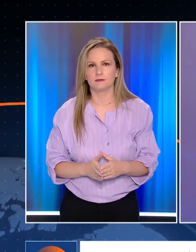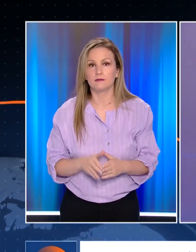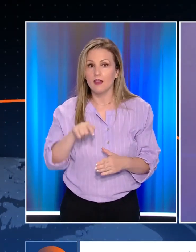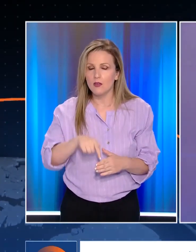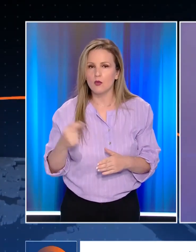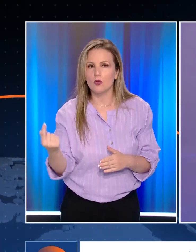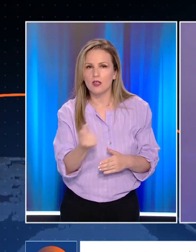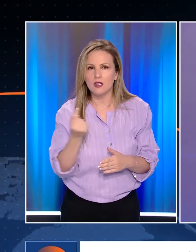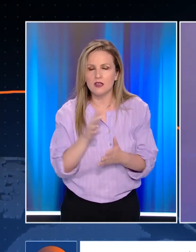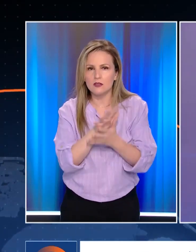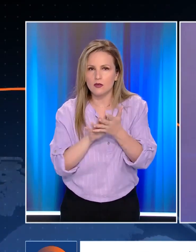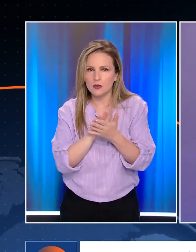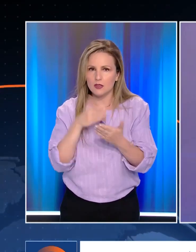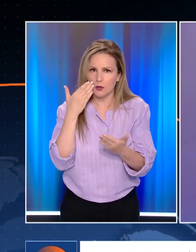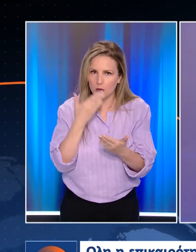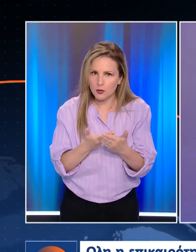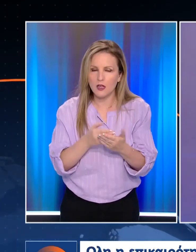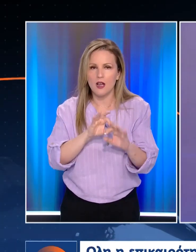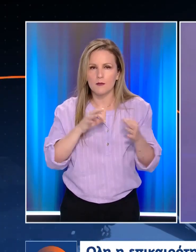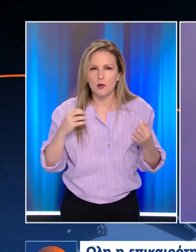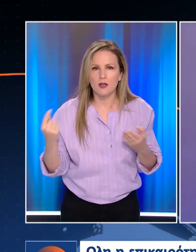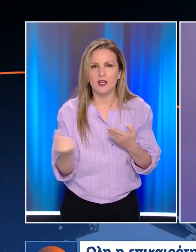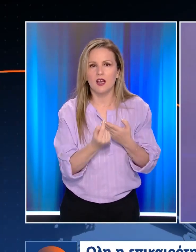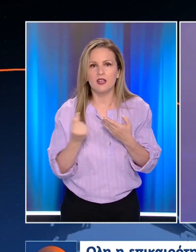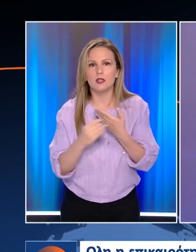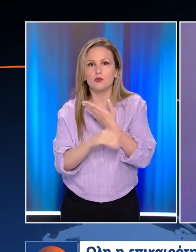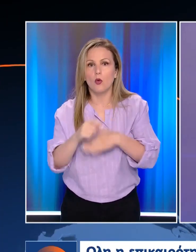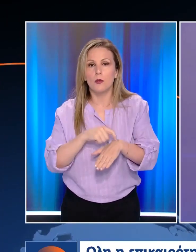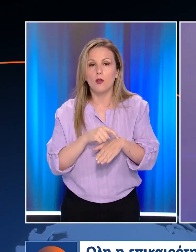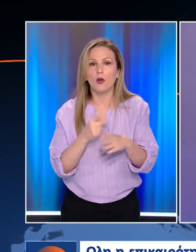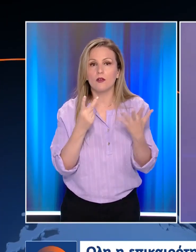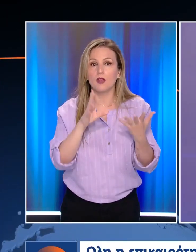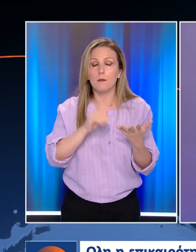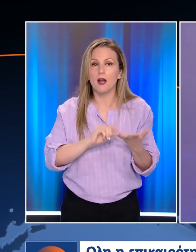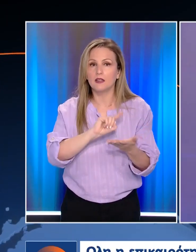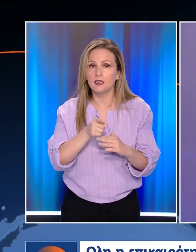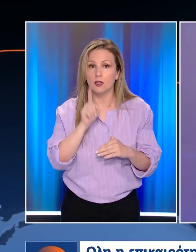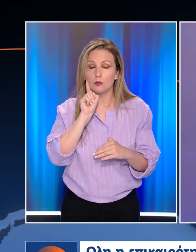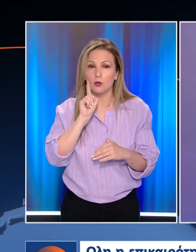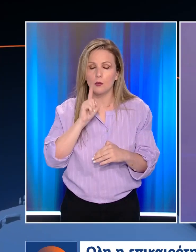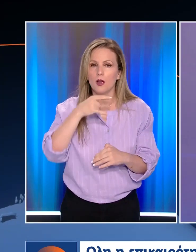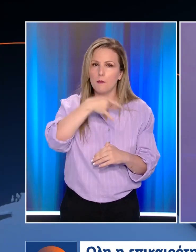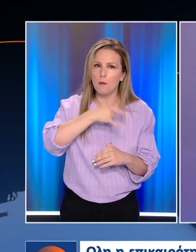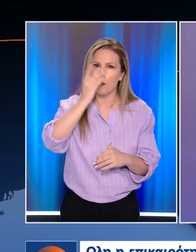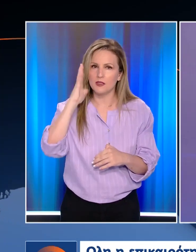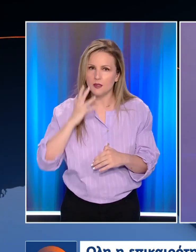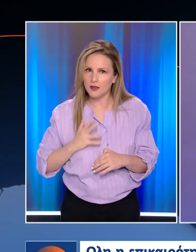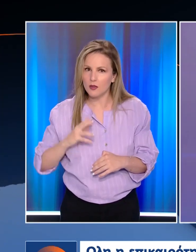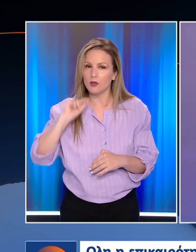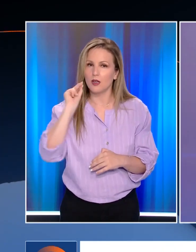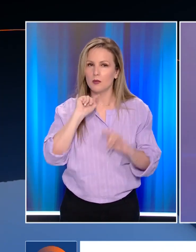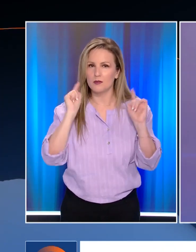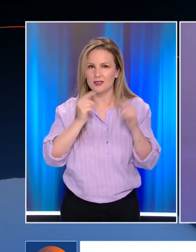Και στο σημείο αυτό το δελτίο μας ολοκληρώθηκε όλη η επικαιρότητα αναλυτικά στο κεντρικό δελτίο ιδιαίσεων του Open στις 7 παρατέταρτο με την Πόπη